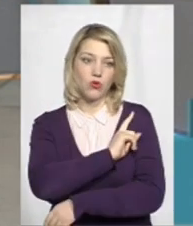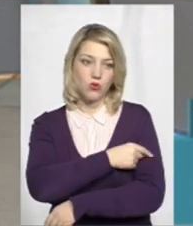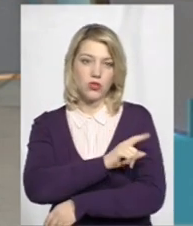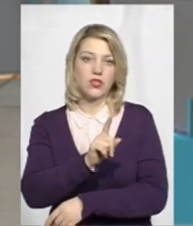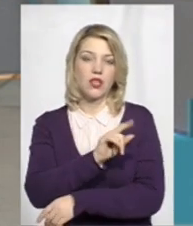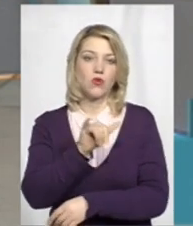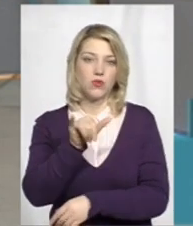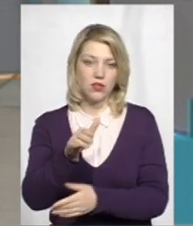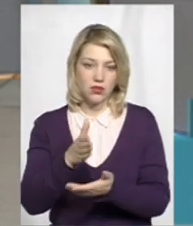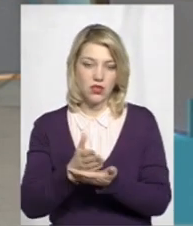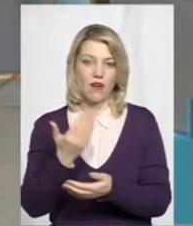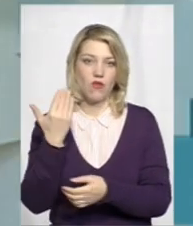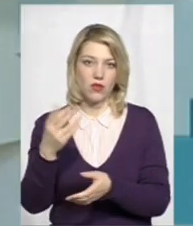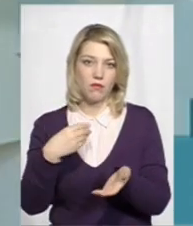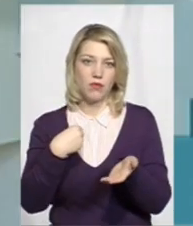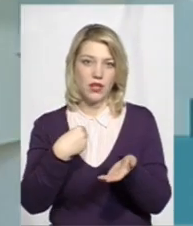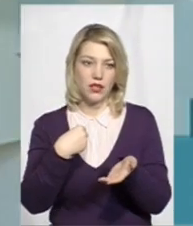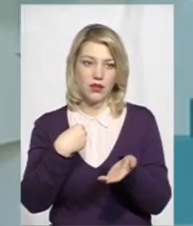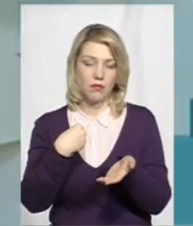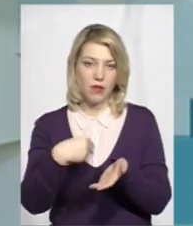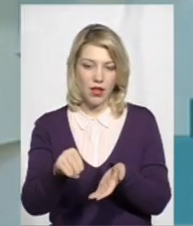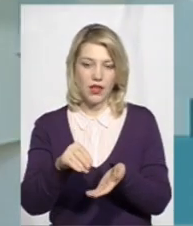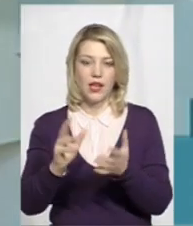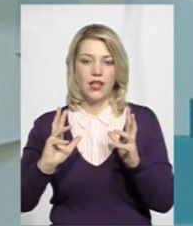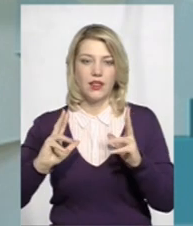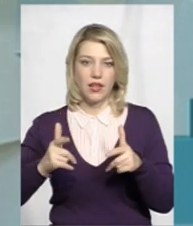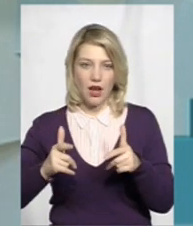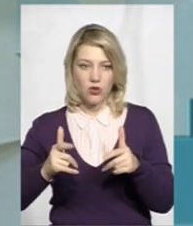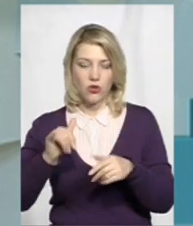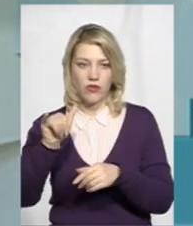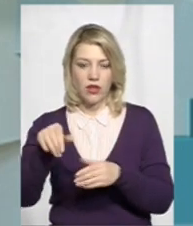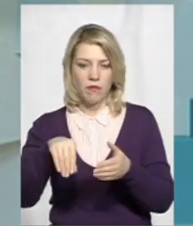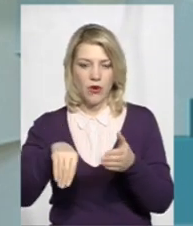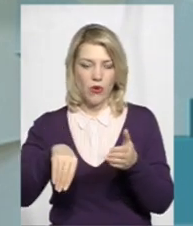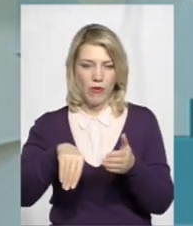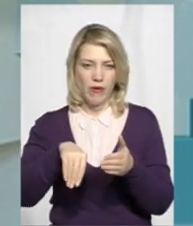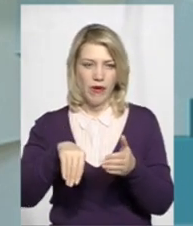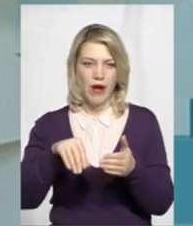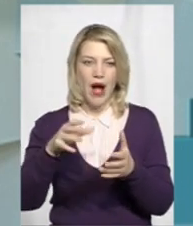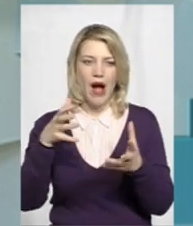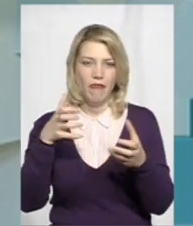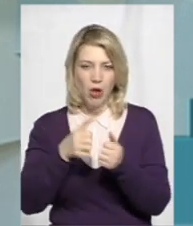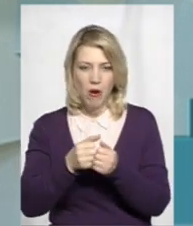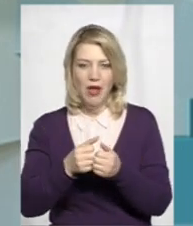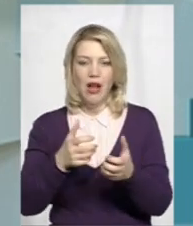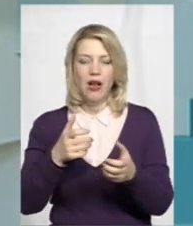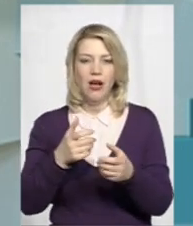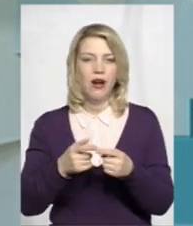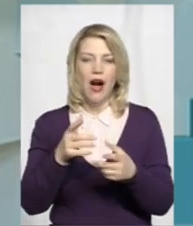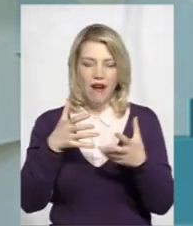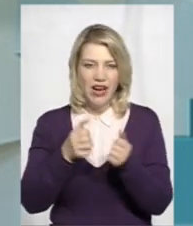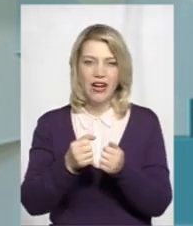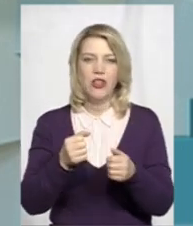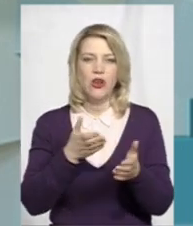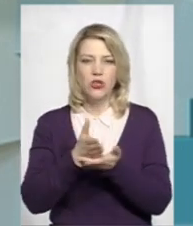у них є. Вони придбали трактор, у них є автомобіль аварійної служби, це він